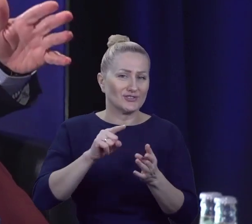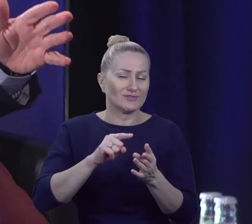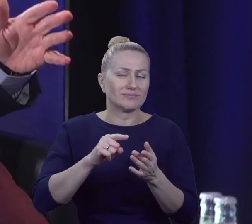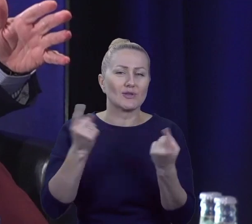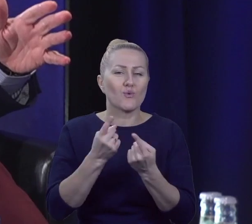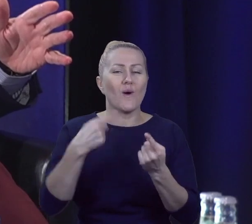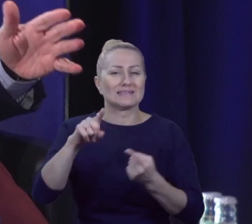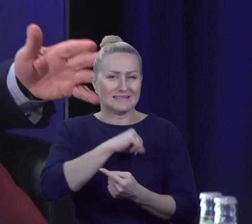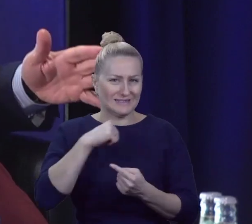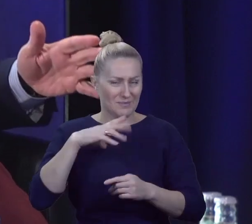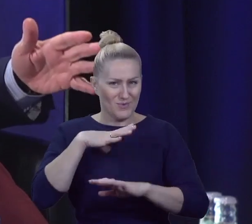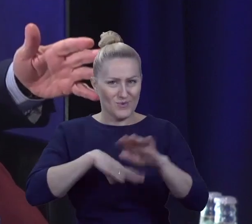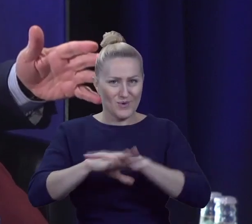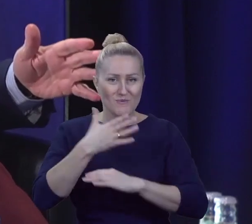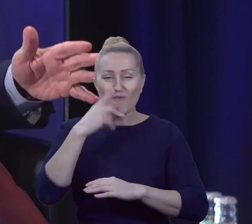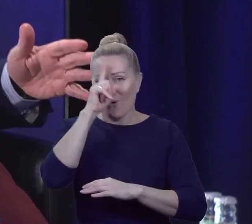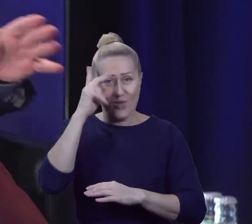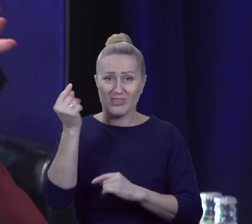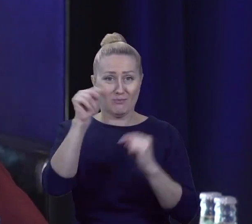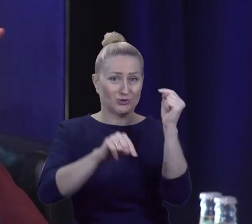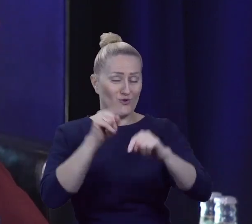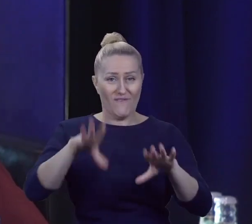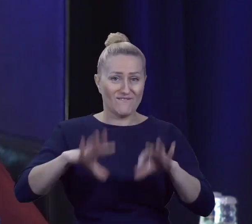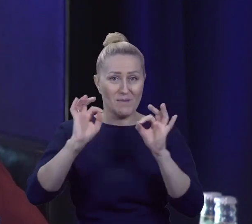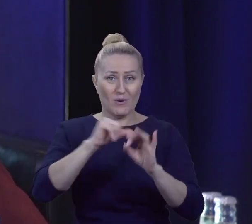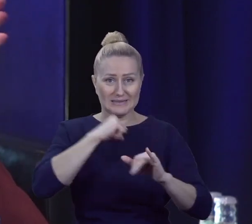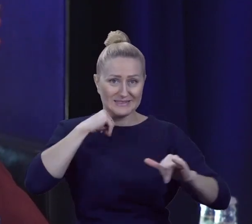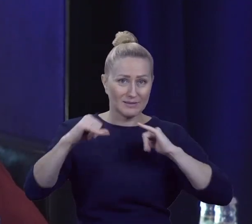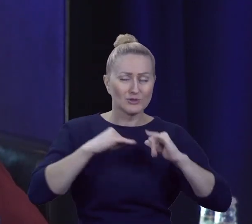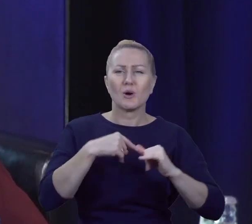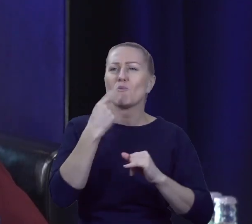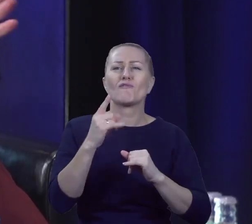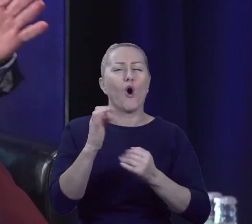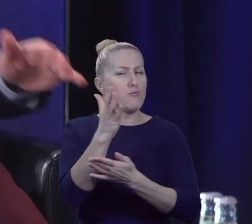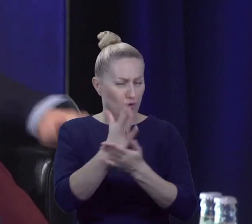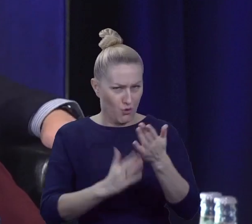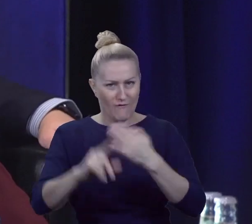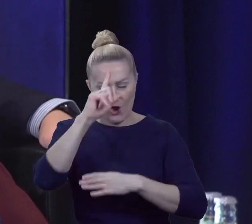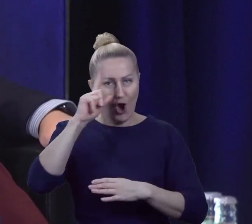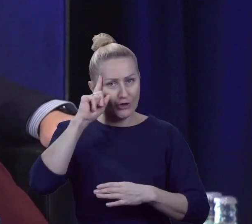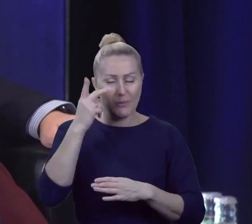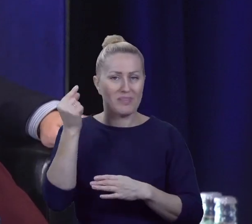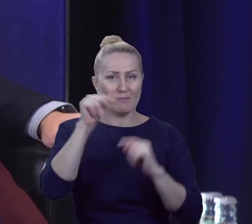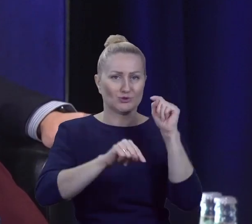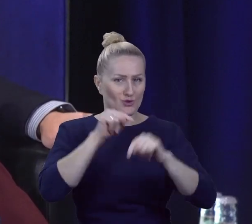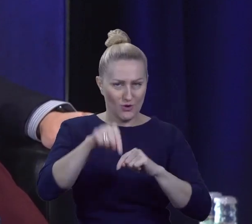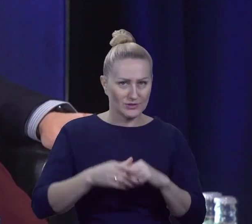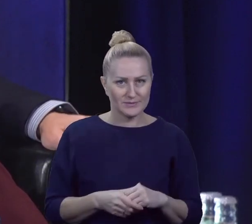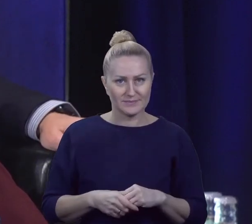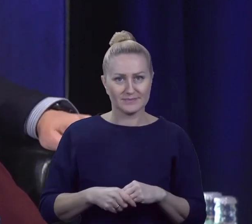nie chodzą na wybory samorządowe. Oczywiście mówimy o połowie mniej więcej elektoratu.